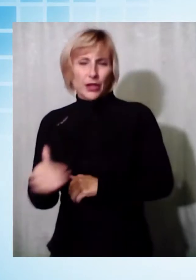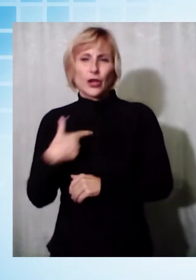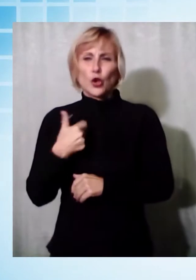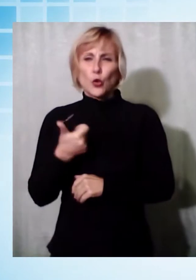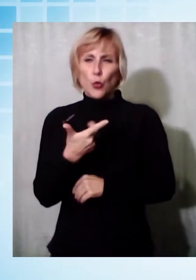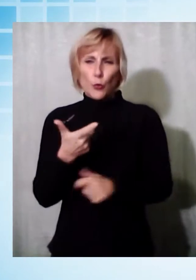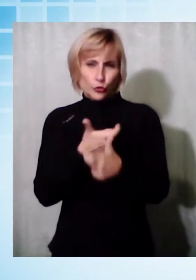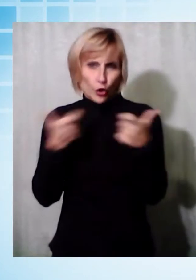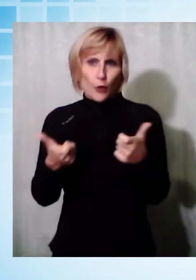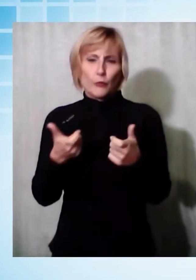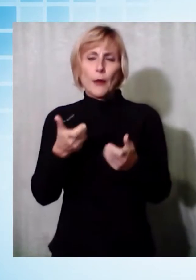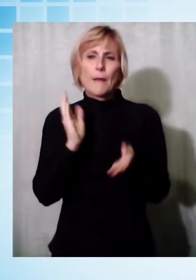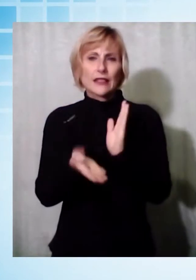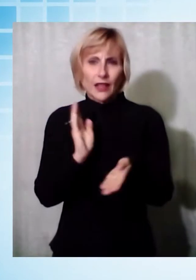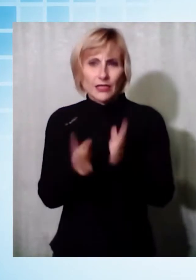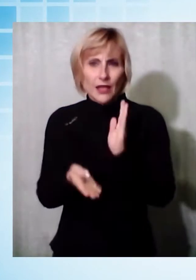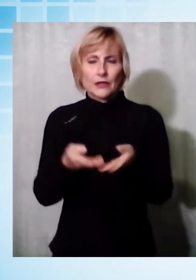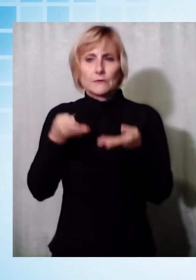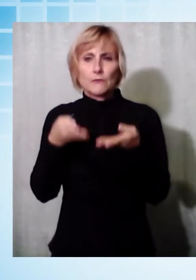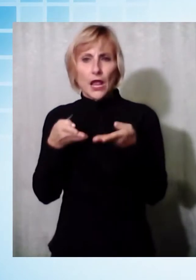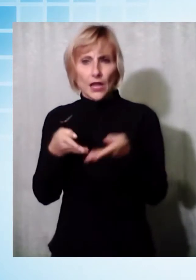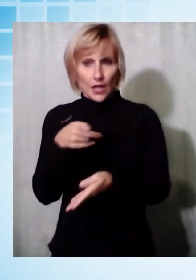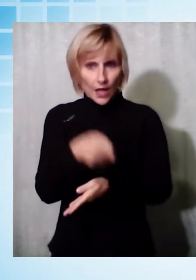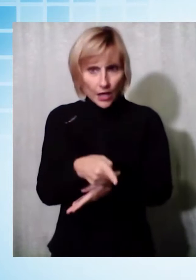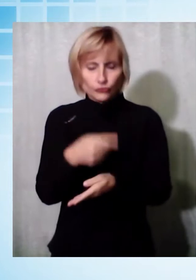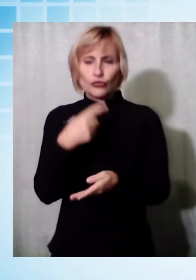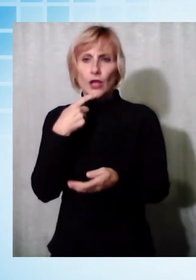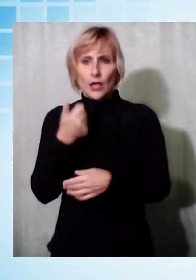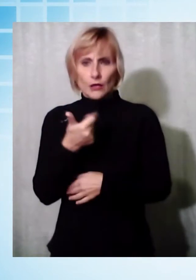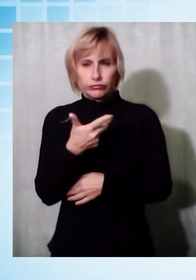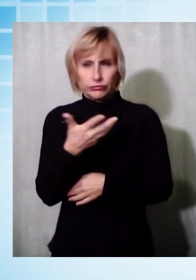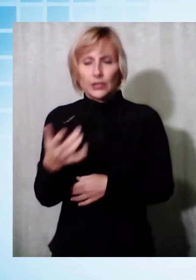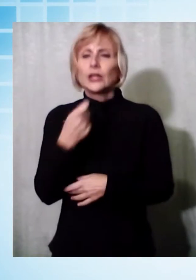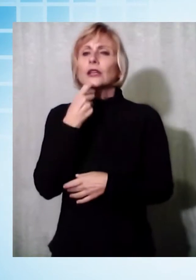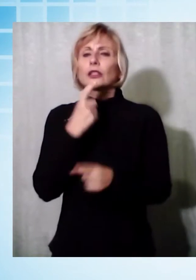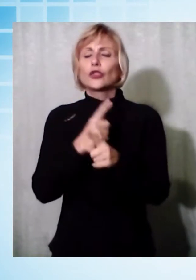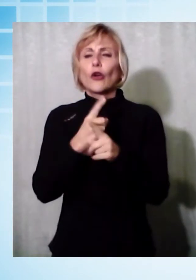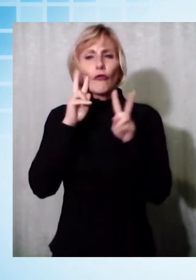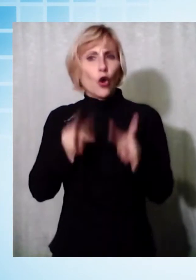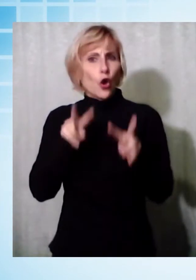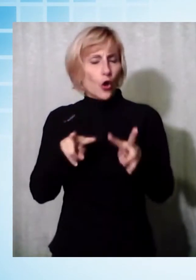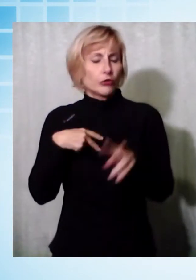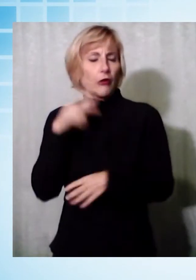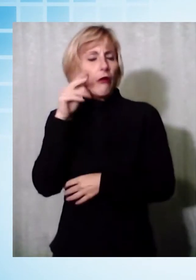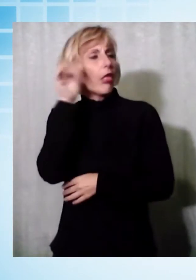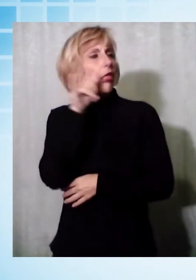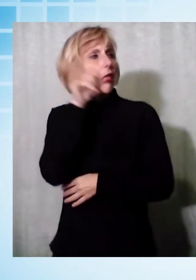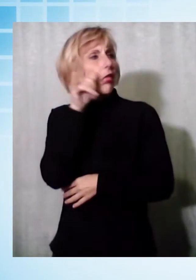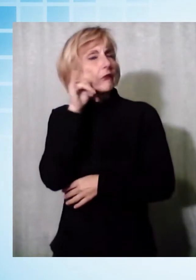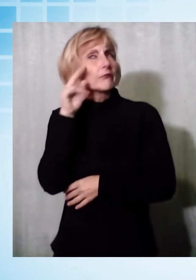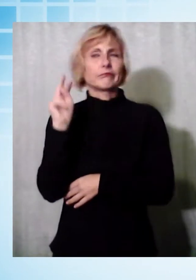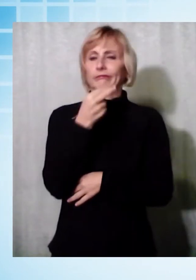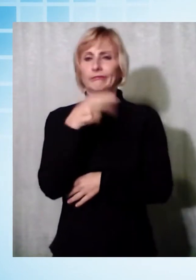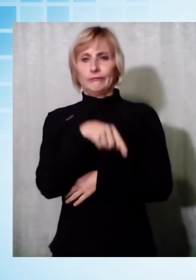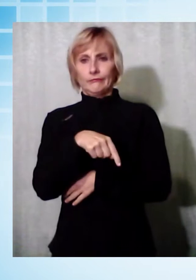minacce e costrizioni fisiche che chiamavano contenimento. Chi doveva occuparsi dei controlli chiudeva un occhio perché dai gestori otteneva assunzioni di